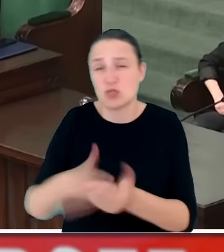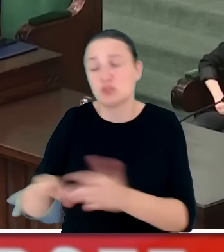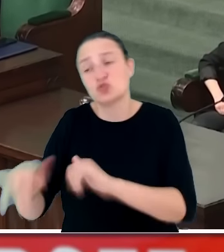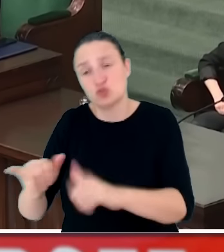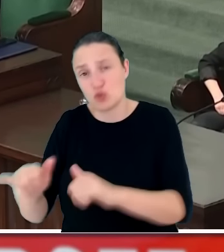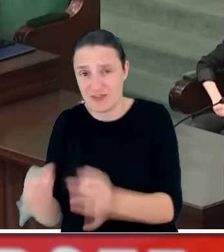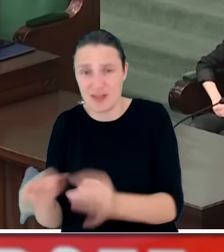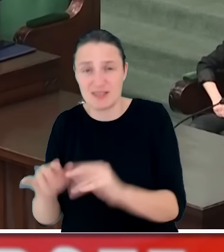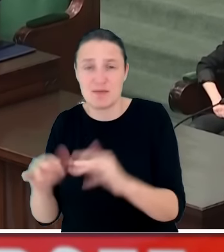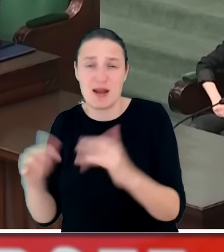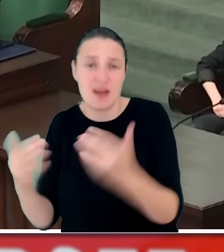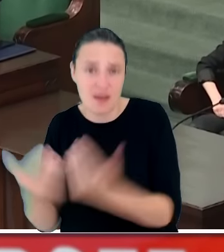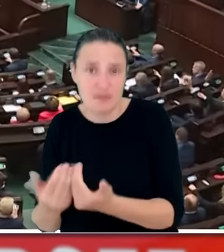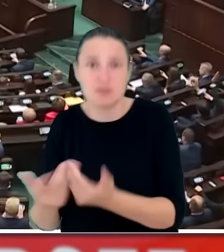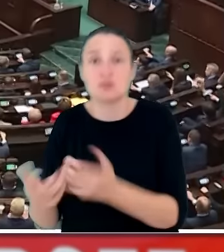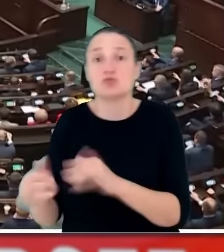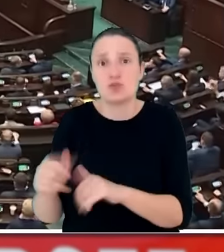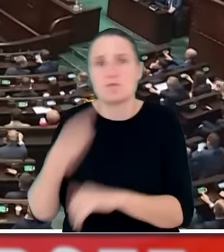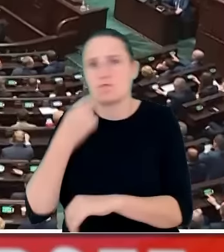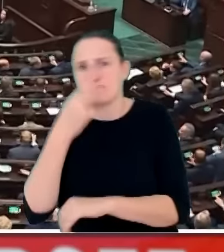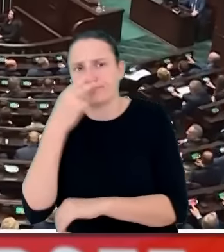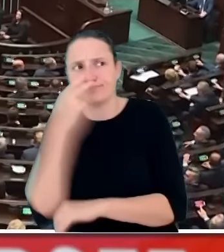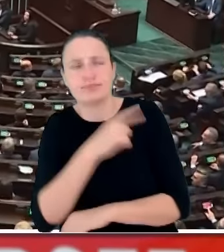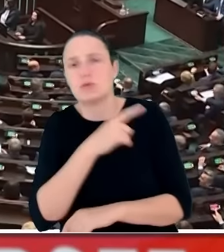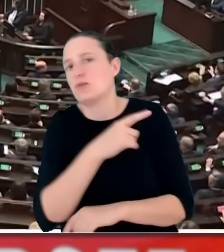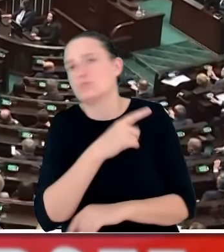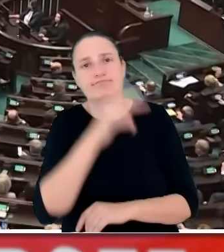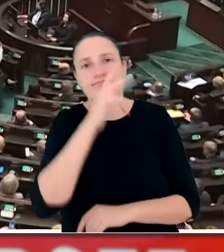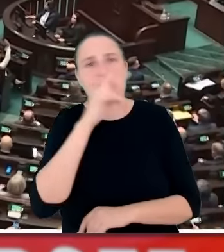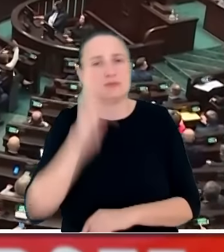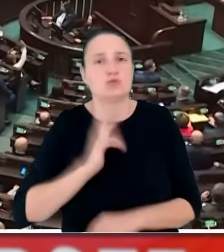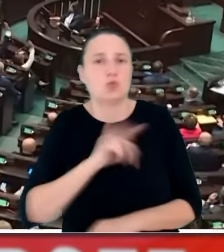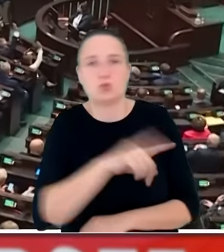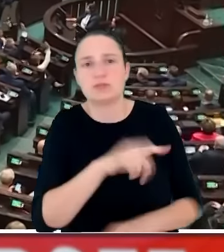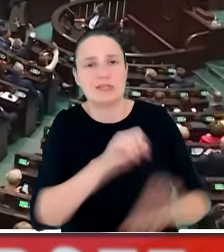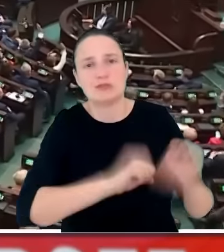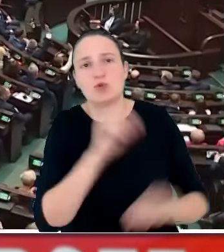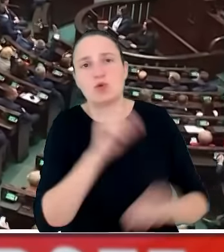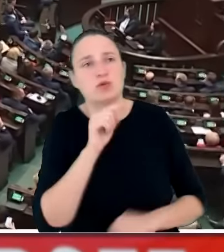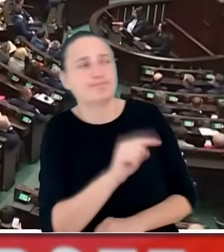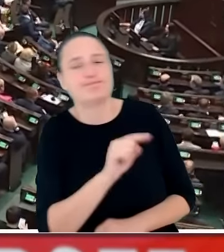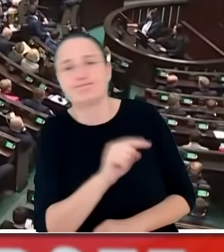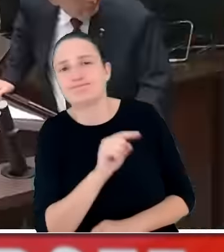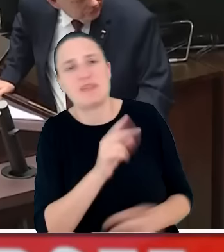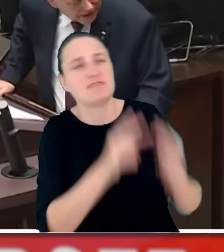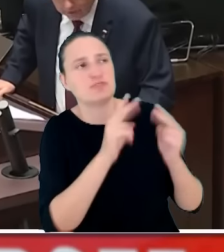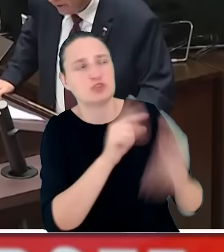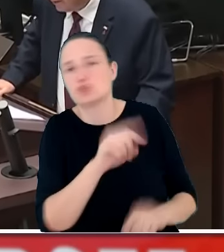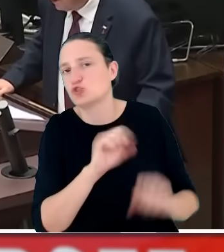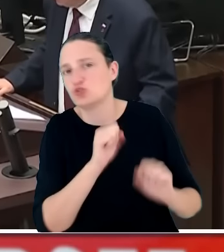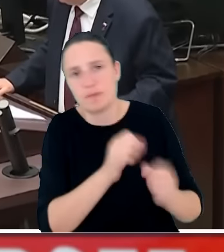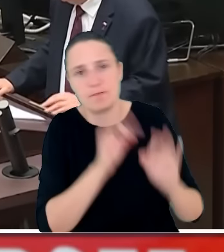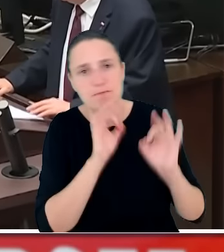parlamentarną, tworząca rząd, kwestionuje tą Izbę Sądu Najwyższego i